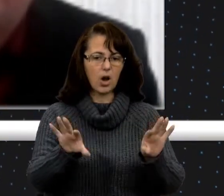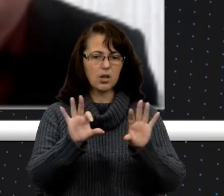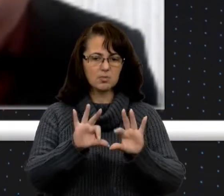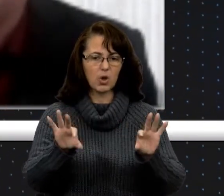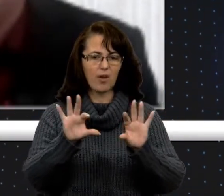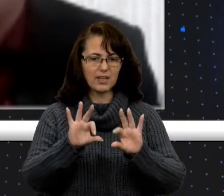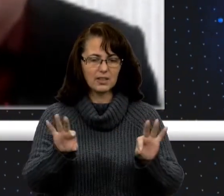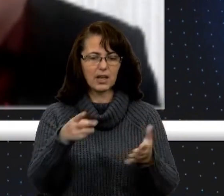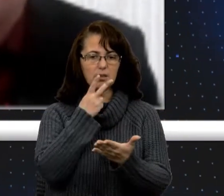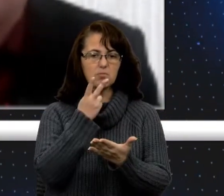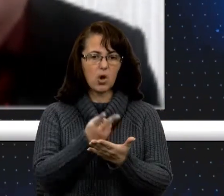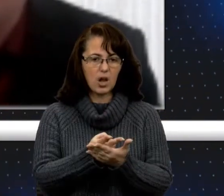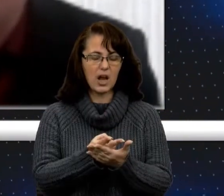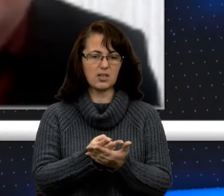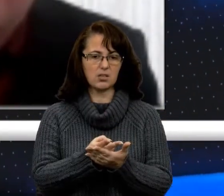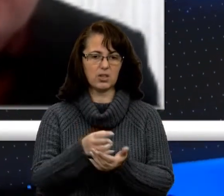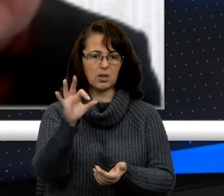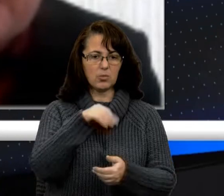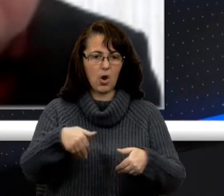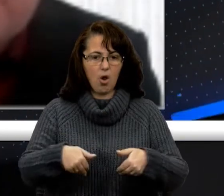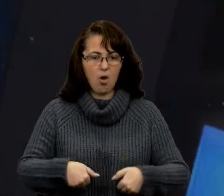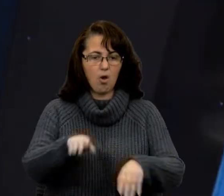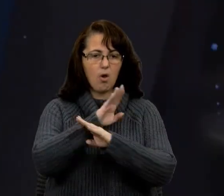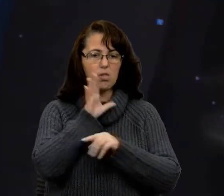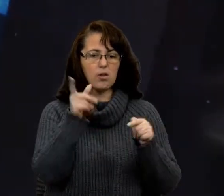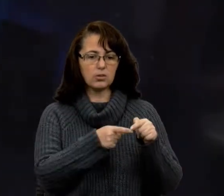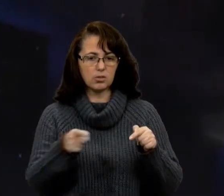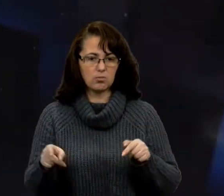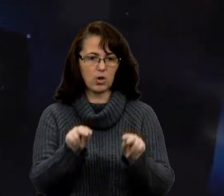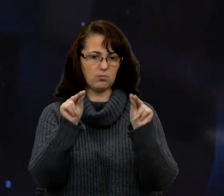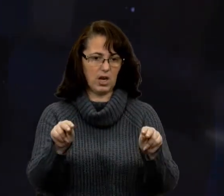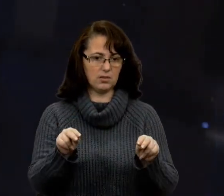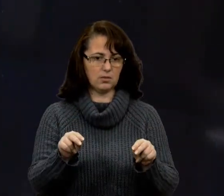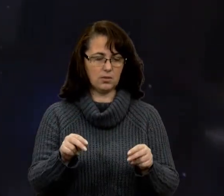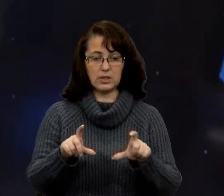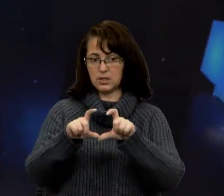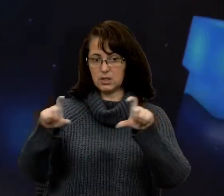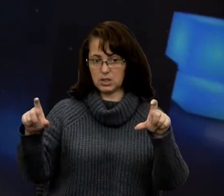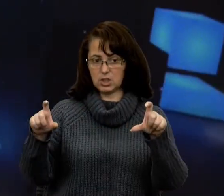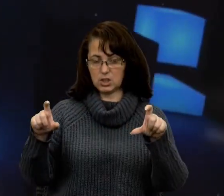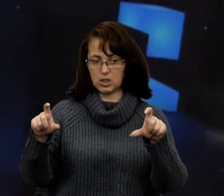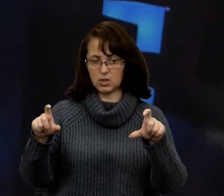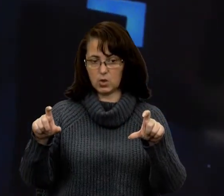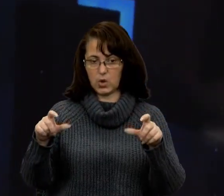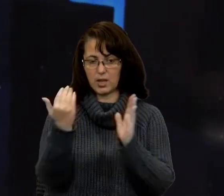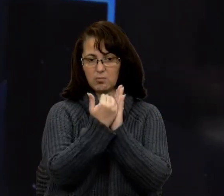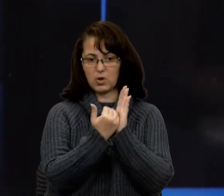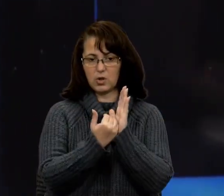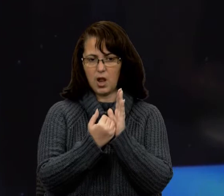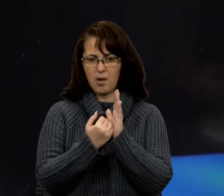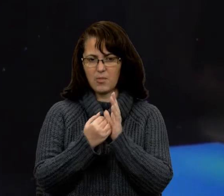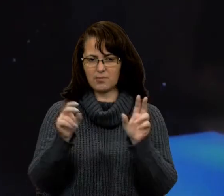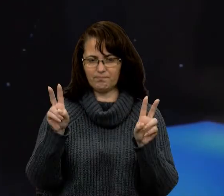показувати про Голодомору свій право. Твір зі шкільної програми «Жовтий князь» Василя Барки це